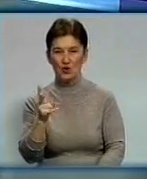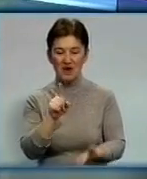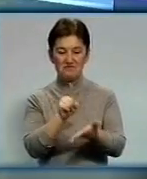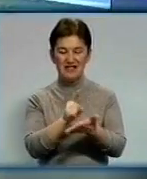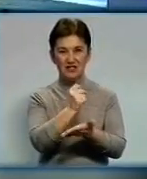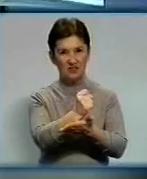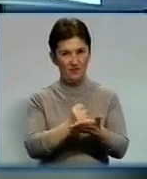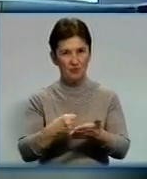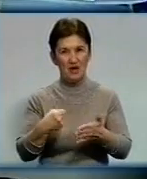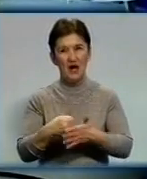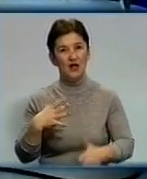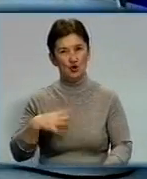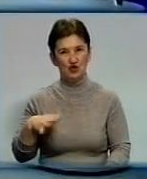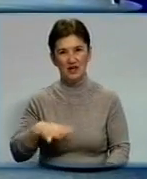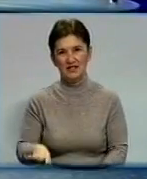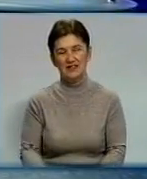фонду в області. Дочекайтесь.